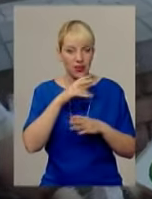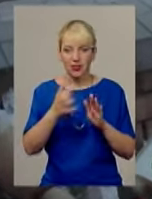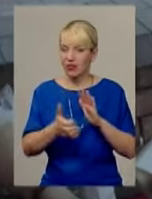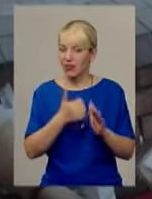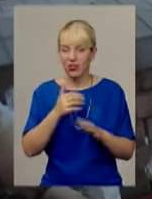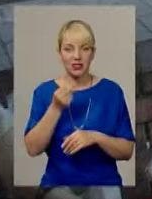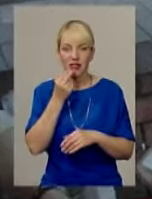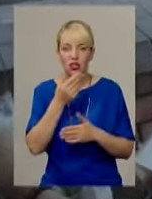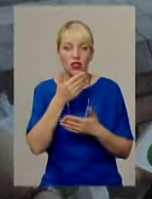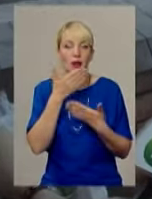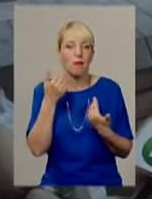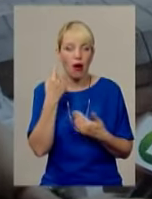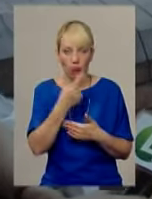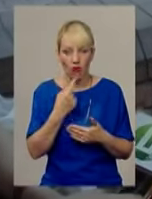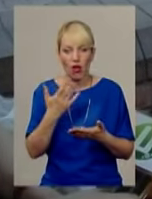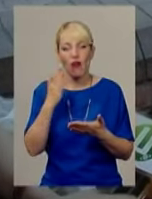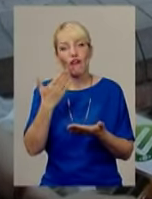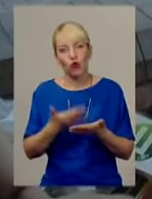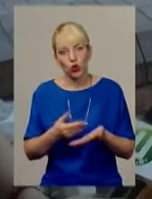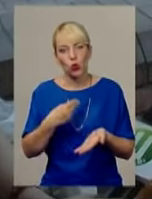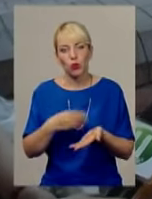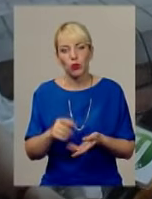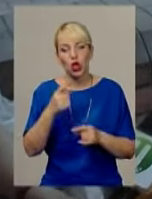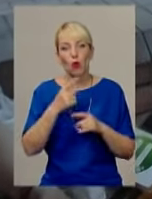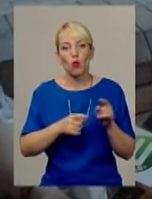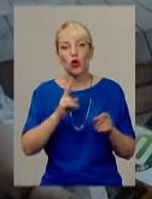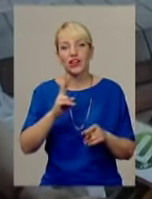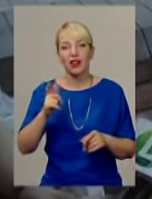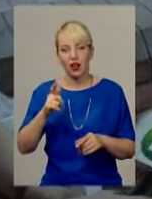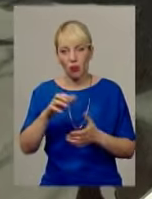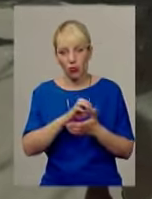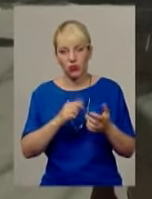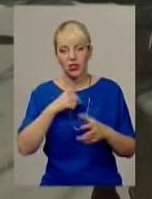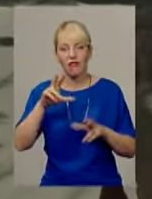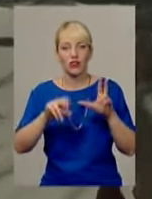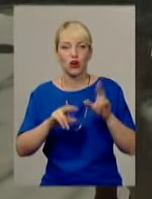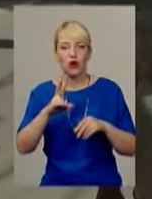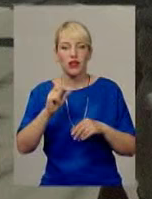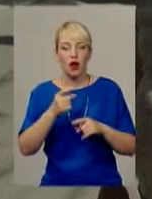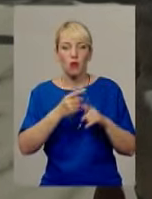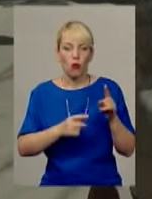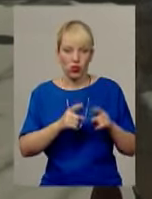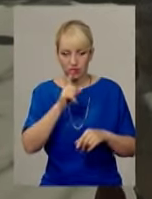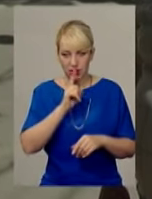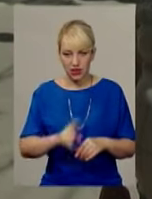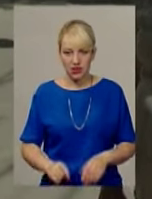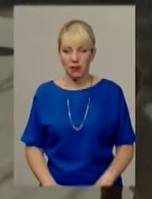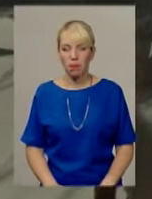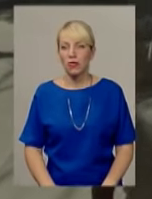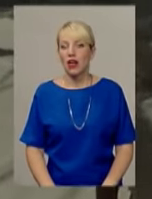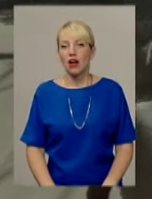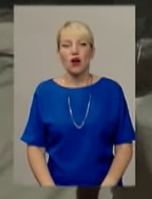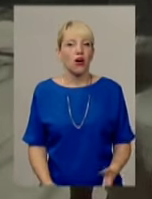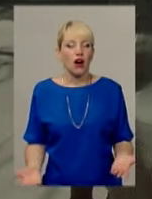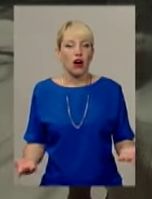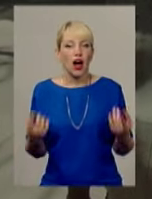немає. От купила пів кіло помідор і йду, це я розраховую на пів місяця. Особо не зашикуєш. Ну, поки що